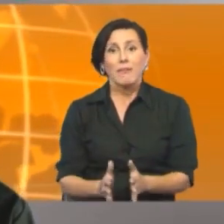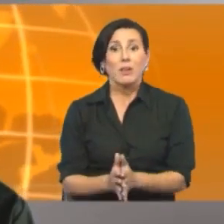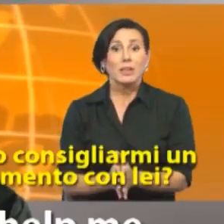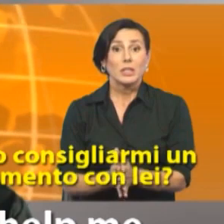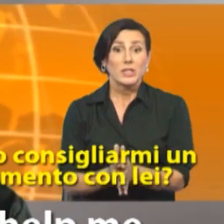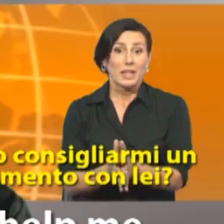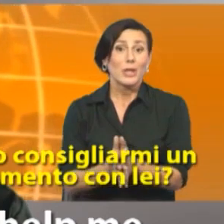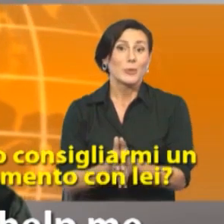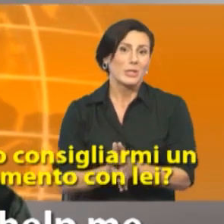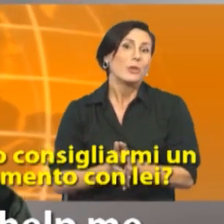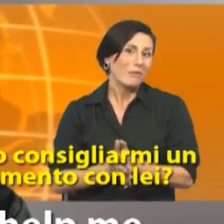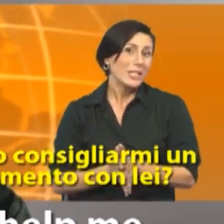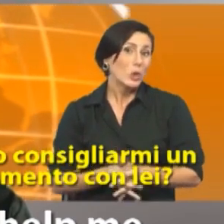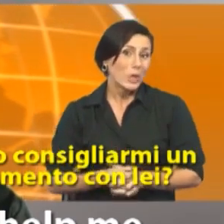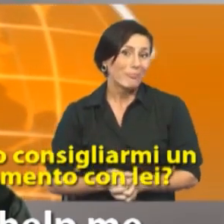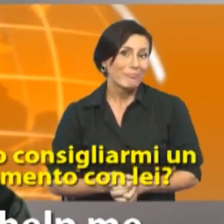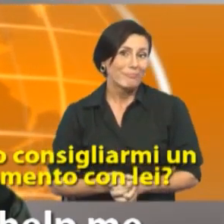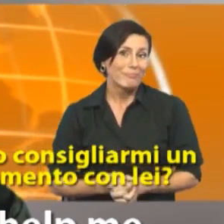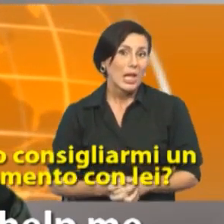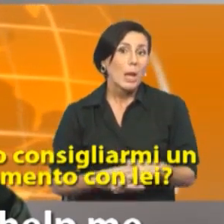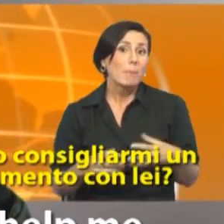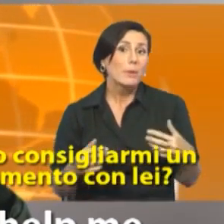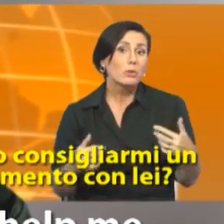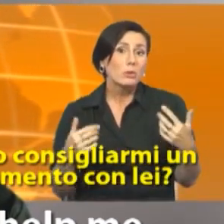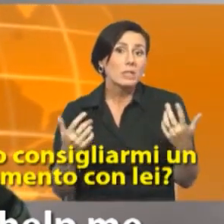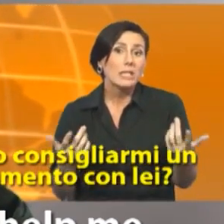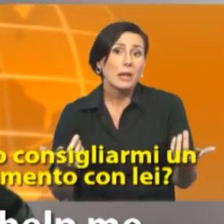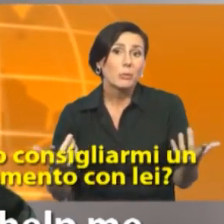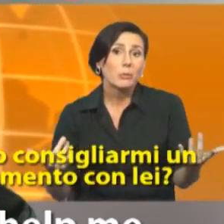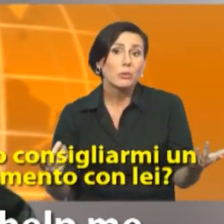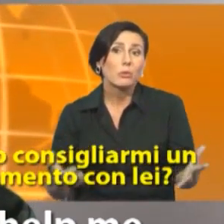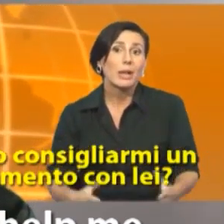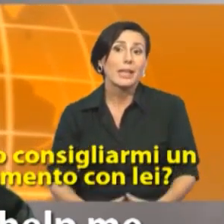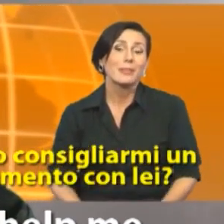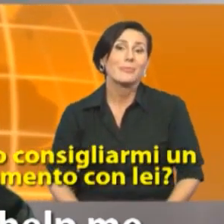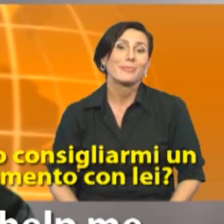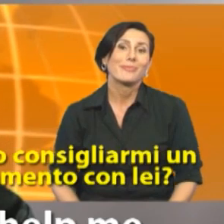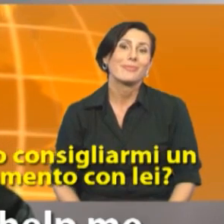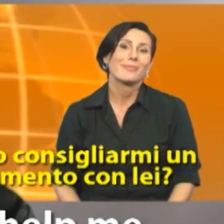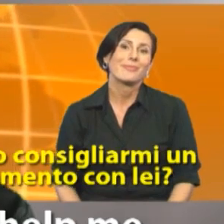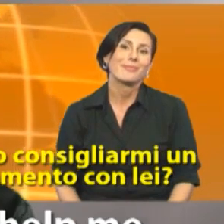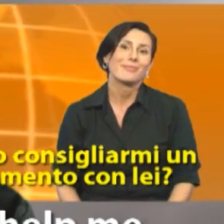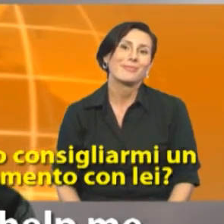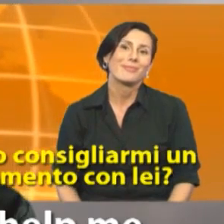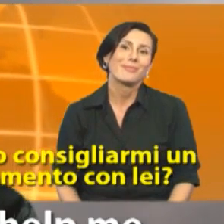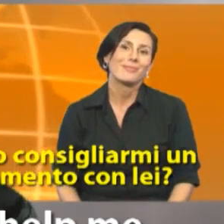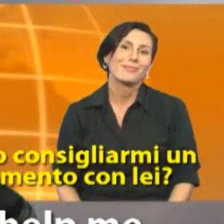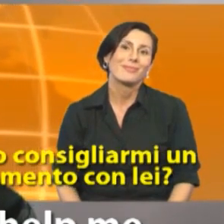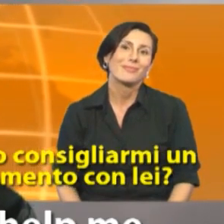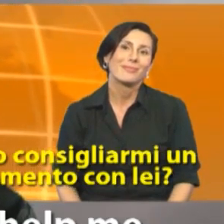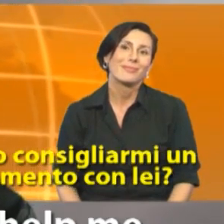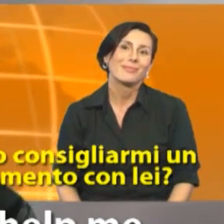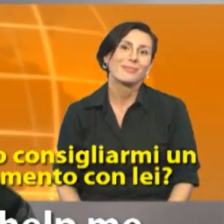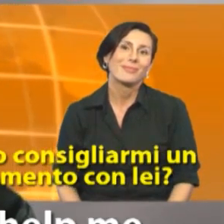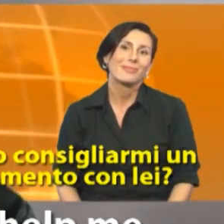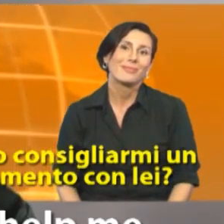a volte ci serve il consiglio del venditore posso consigliarmi un momento con lei can you